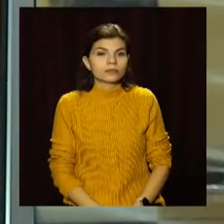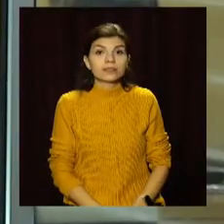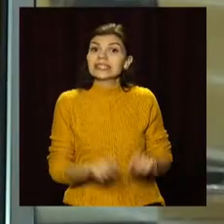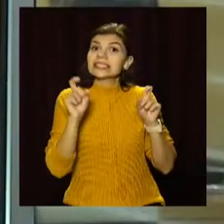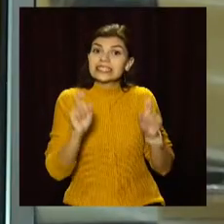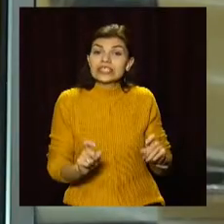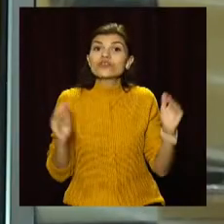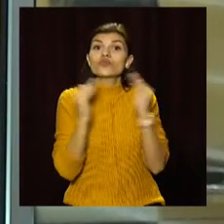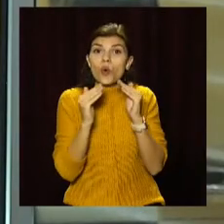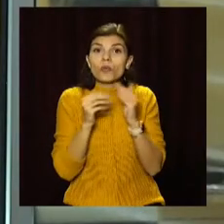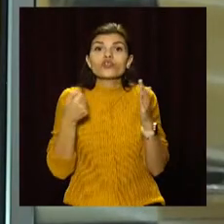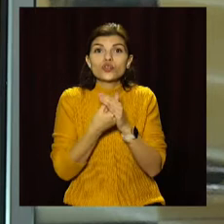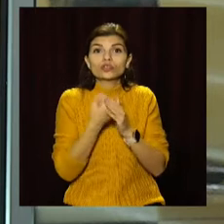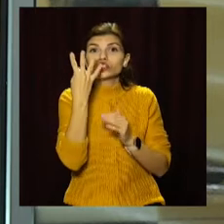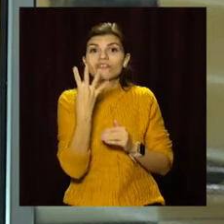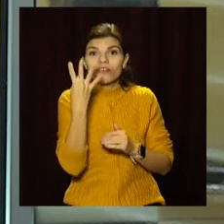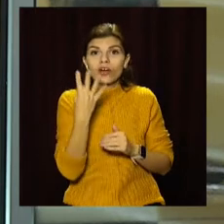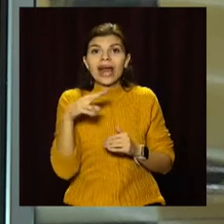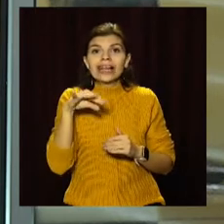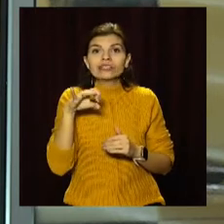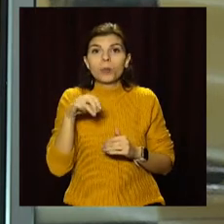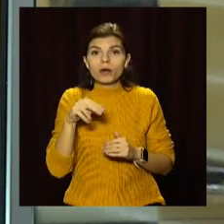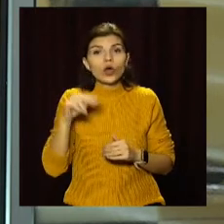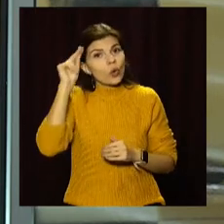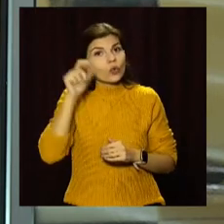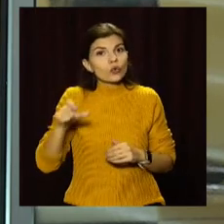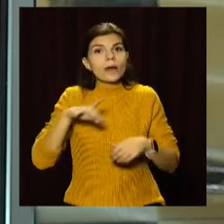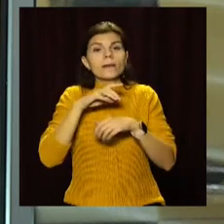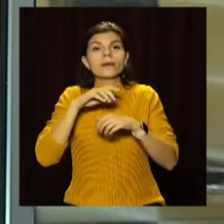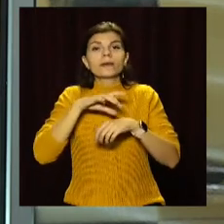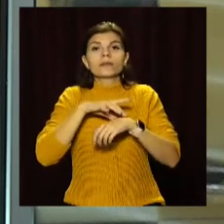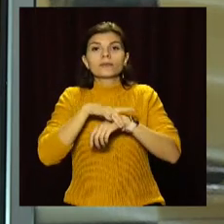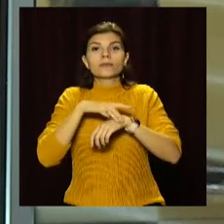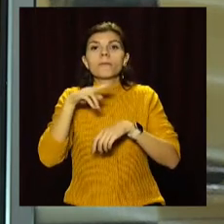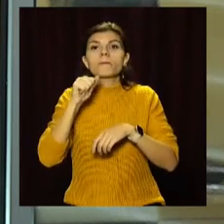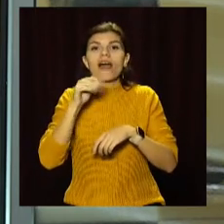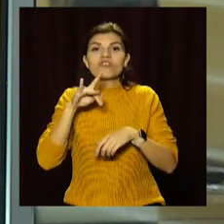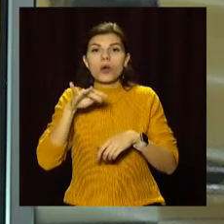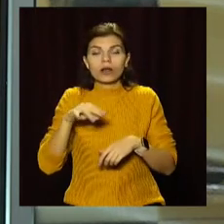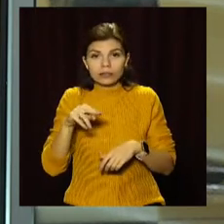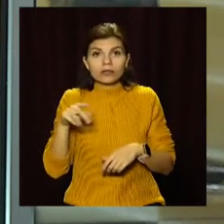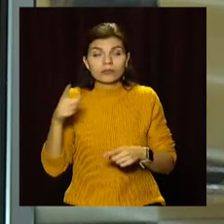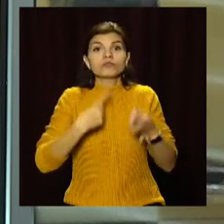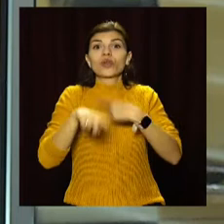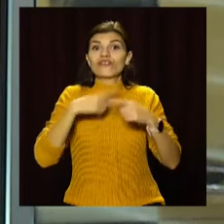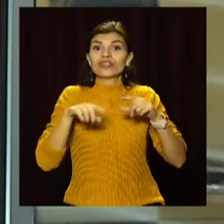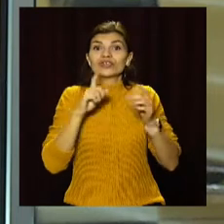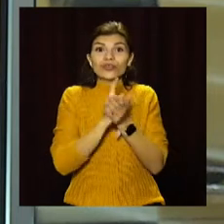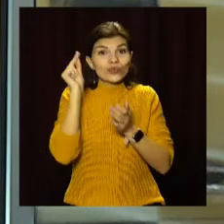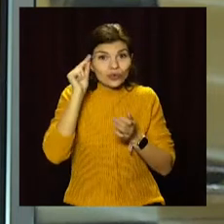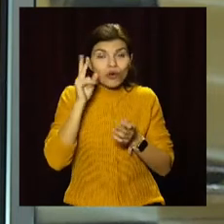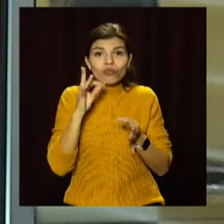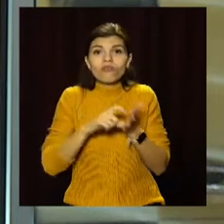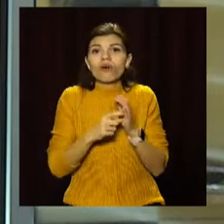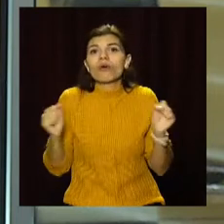Сидітимуть вдома до 4 листопада. Сьогодні учні павлоградських шкіл мали повернутися на заняття. Але через те, що в